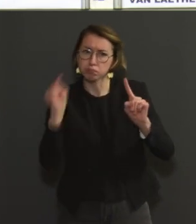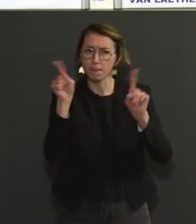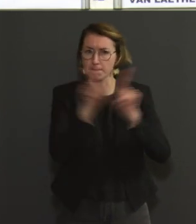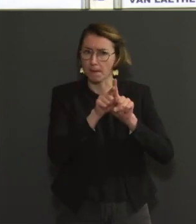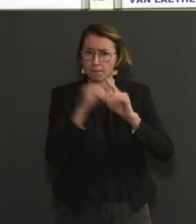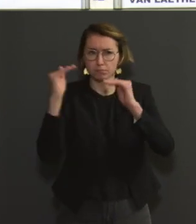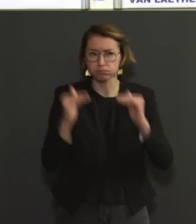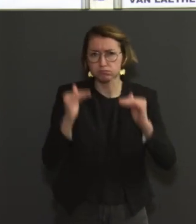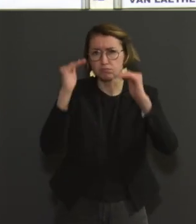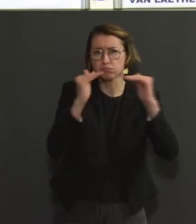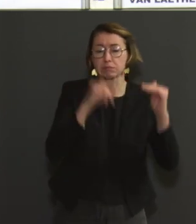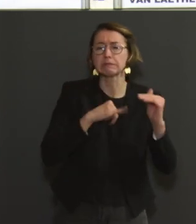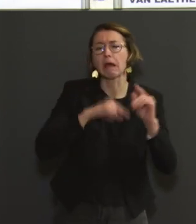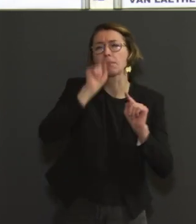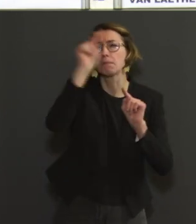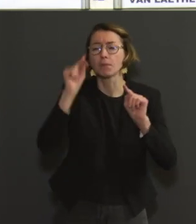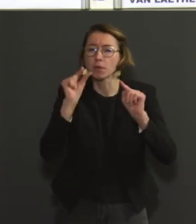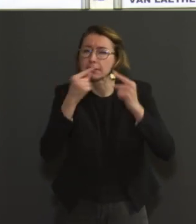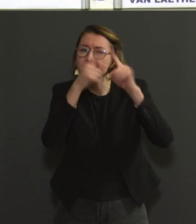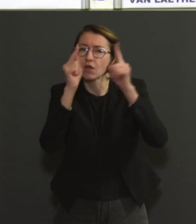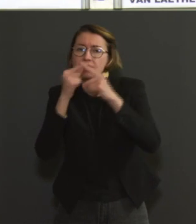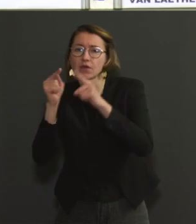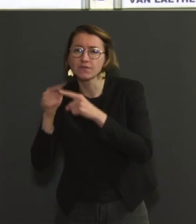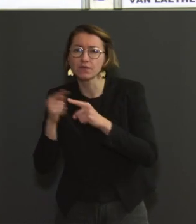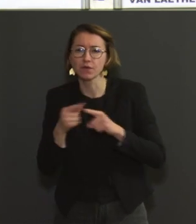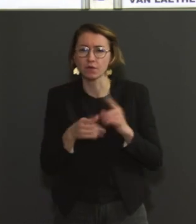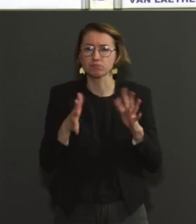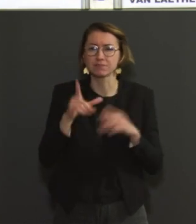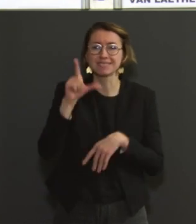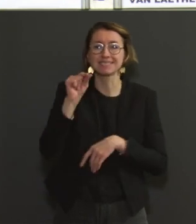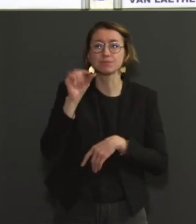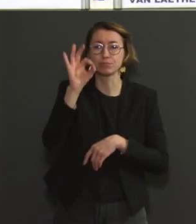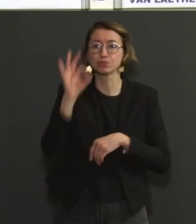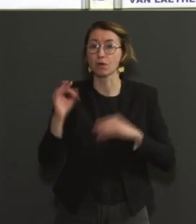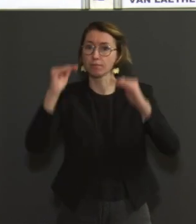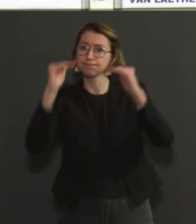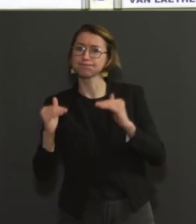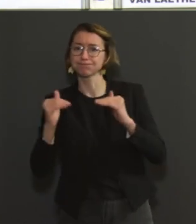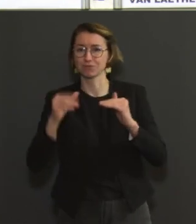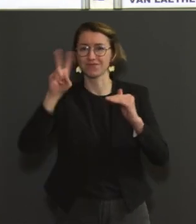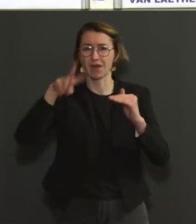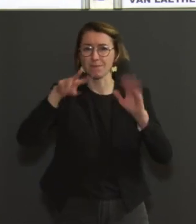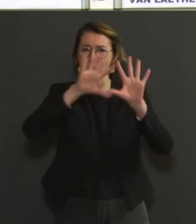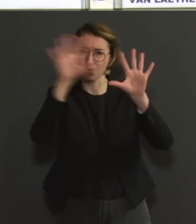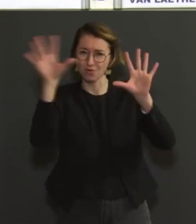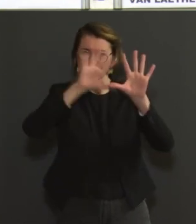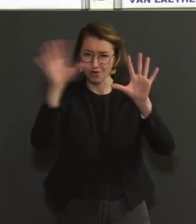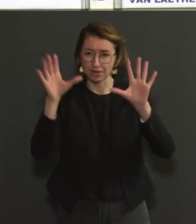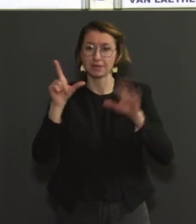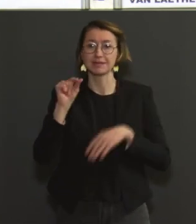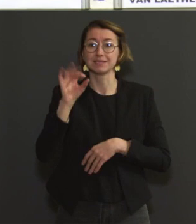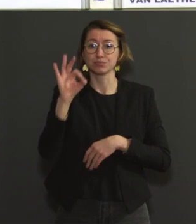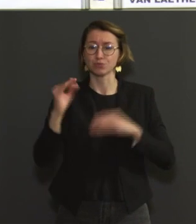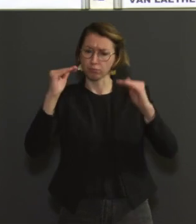endroits, entre 10% dans le Brabant flamand et le Limbourg, jusqu'à 42% dans le Hainaut ou 40